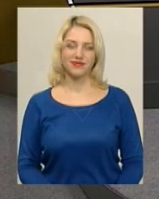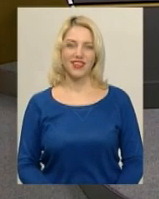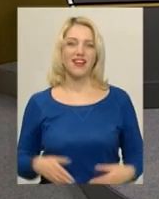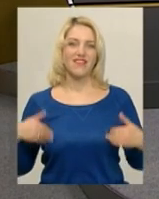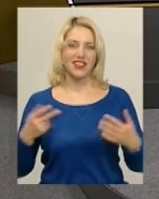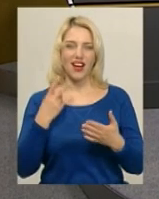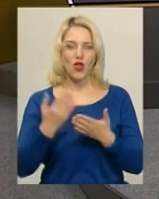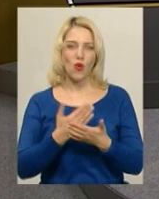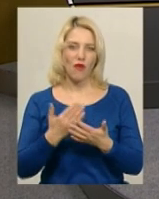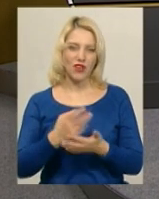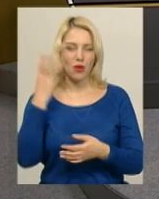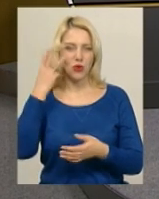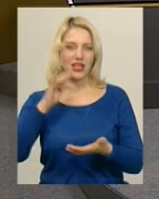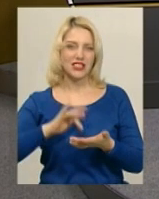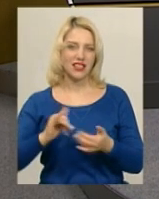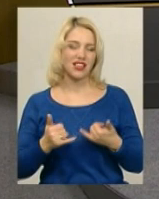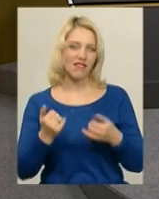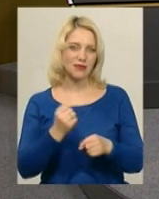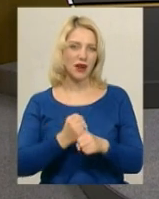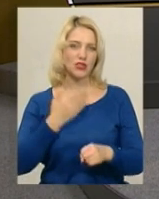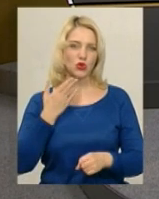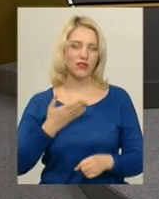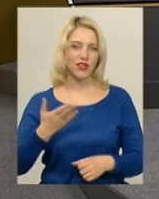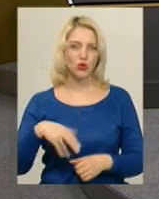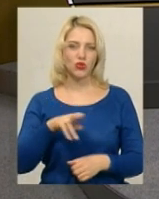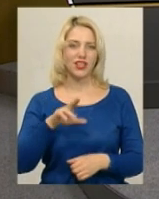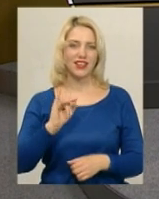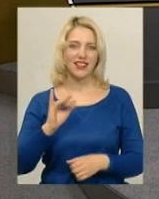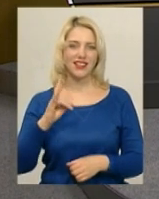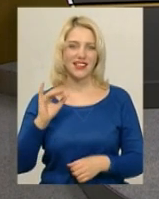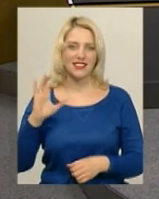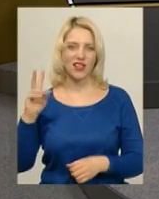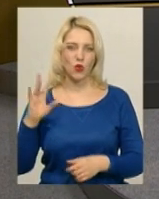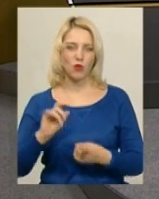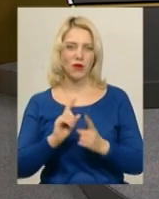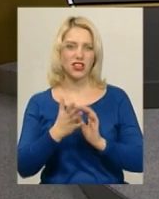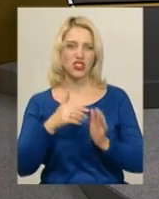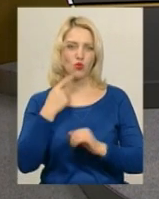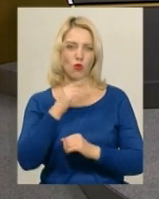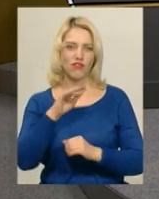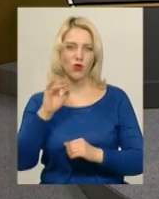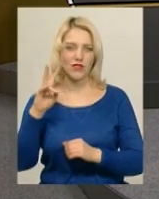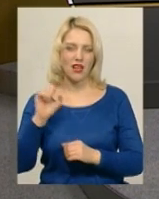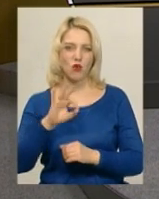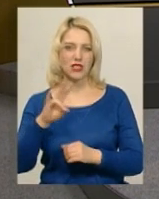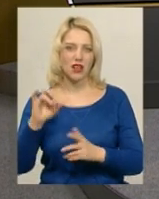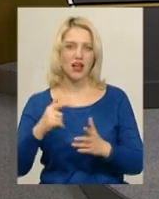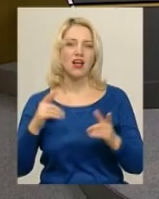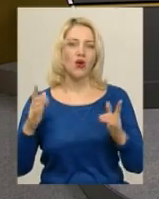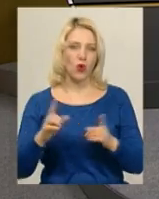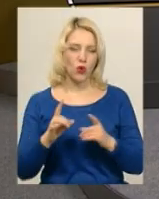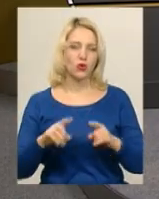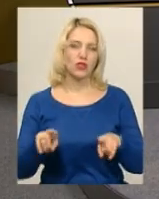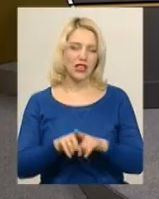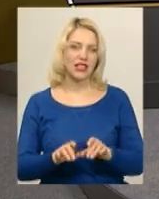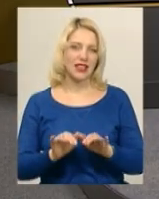Вітаю, новини в ефірі Поділля Центр. У студії для вас працюють ведуча Дарина Денисенко, переклад на жестову мову Оксана Фіновська. Далі коротко про